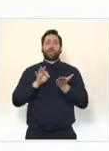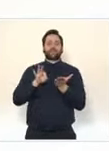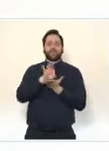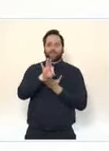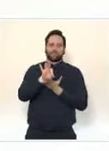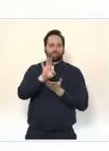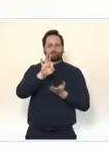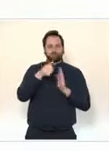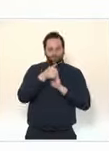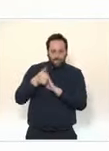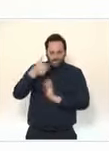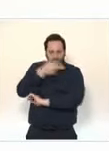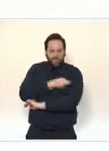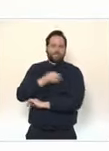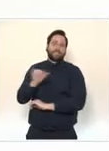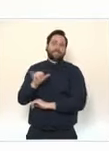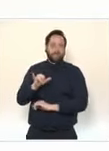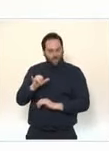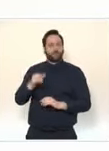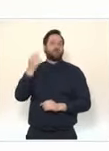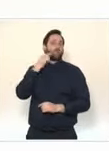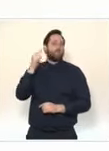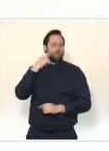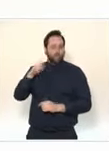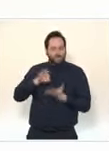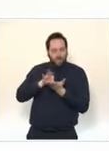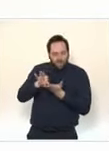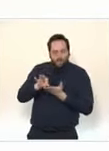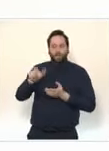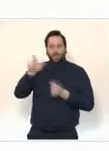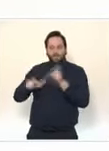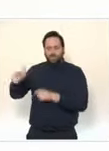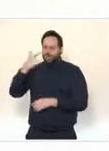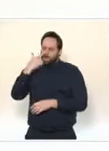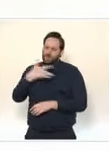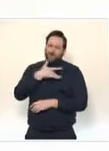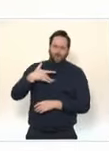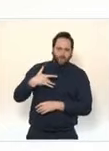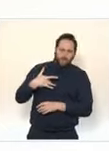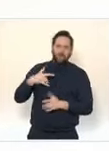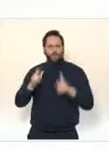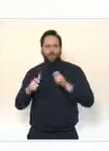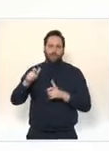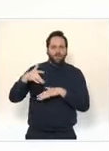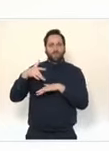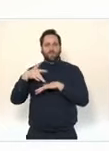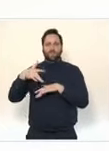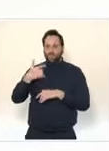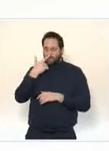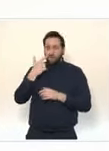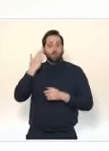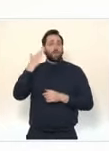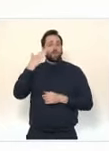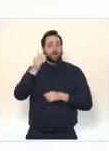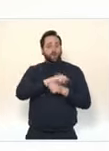fragiles et les plus à même de développer des formes graves de la maladie. Notre objectif final reste le